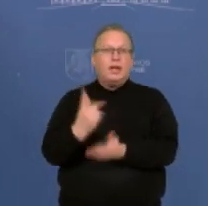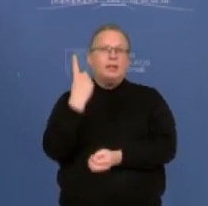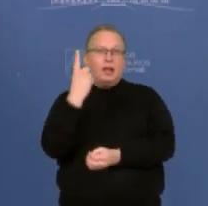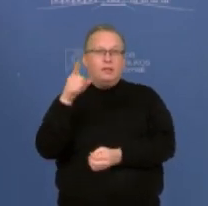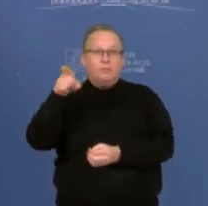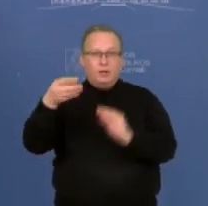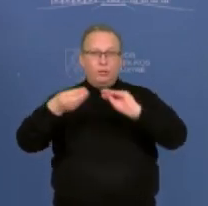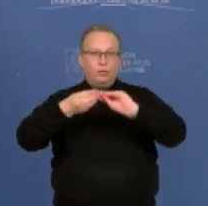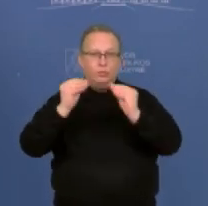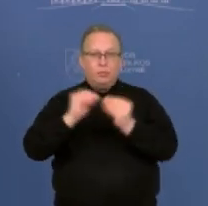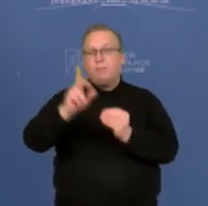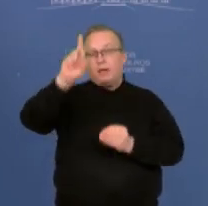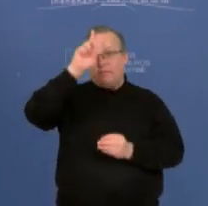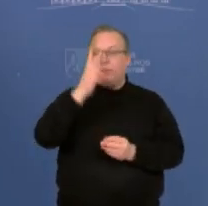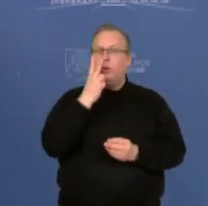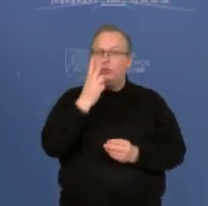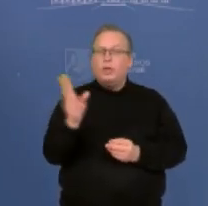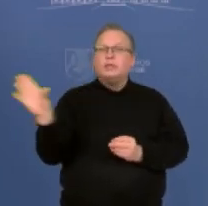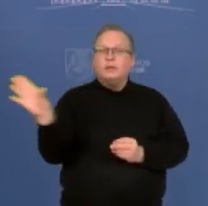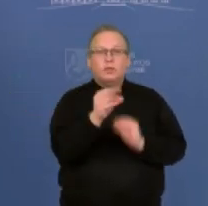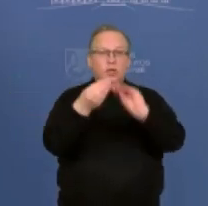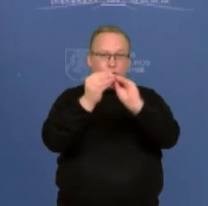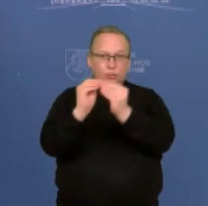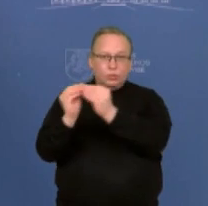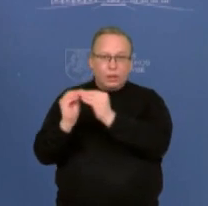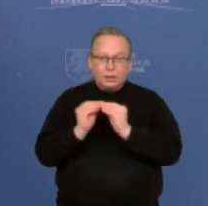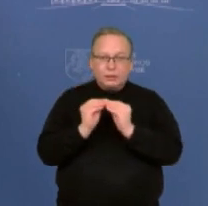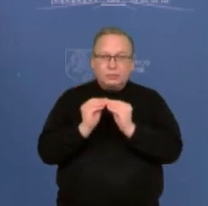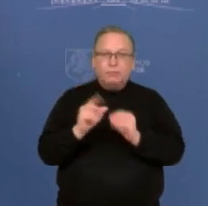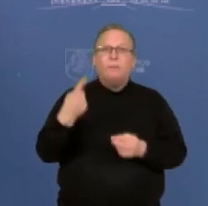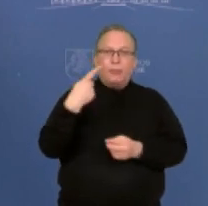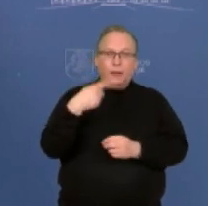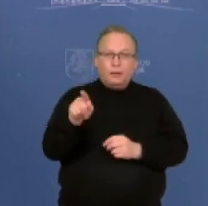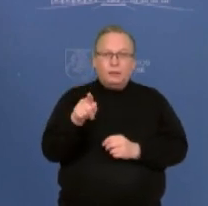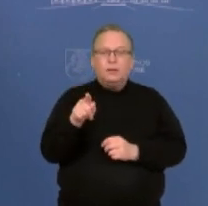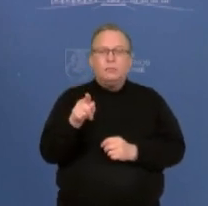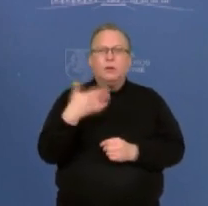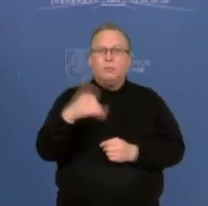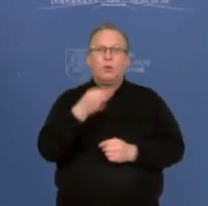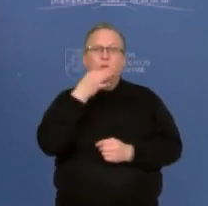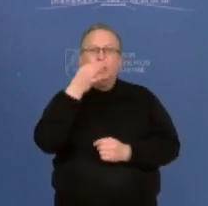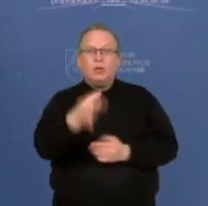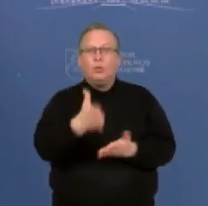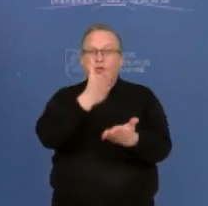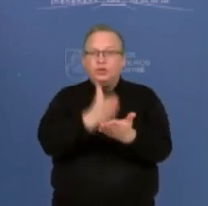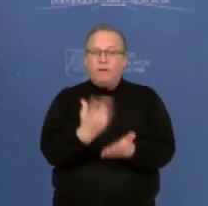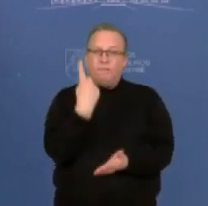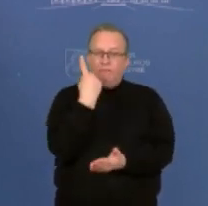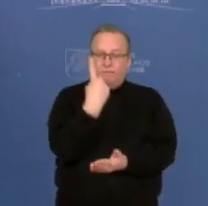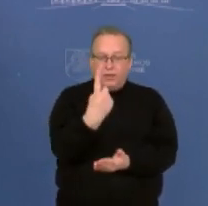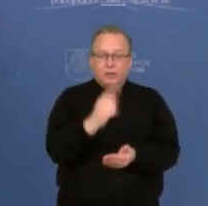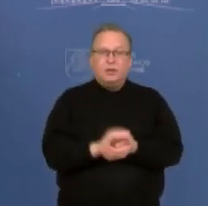bet natūralų vyriausybė vertins visus sandorius teisiškai ir kaip aš jau šiandien ir įteminėjau, tai yra tik taip vienas